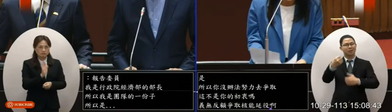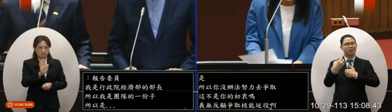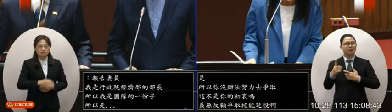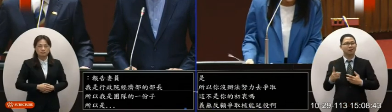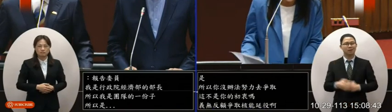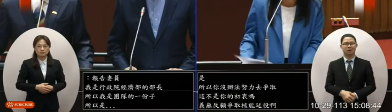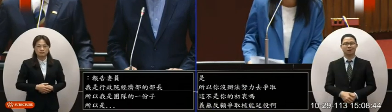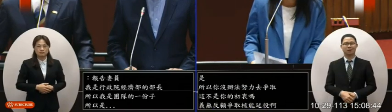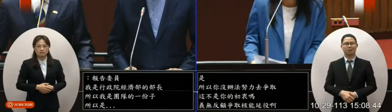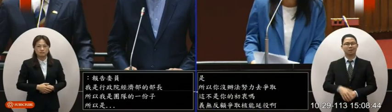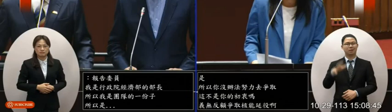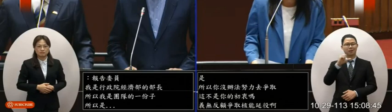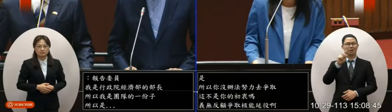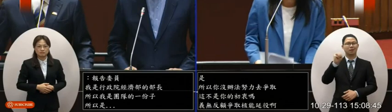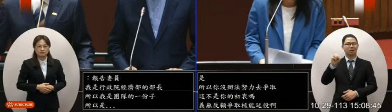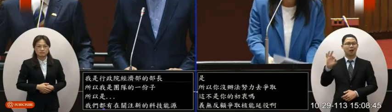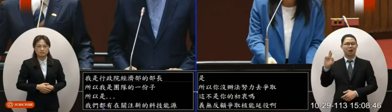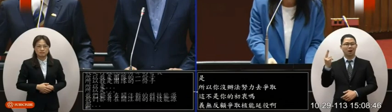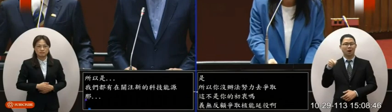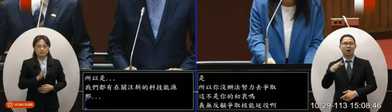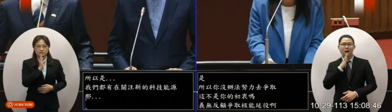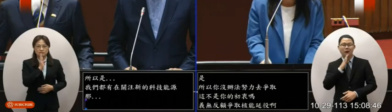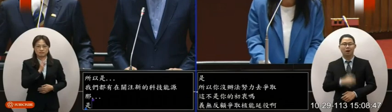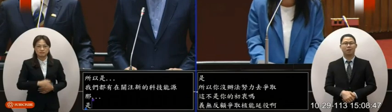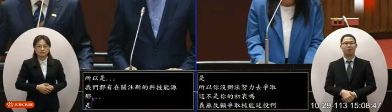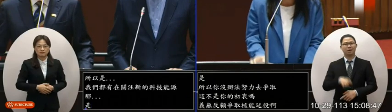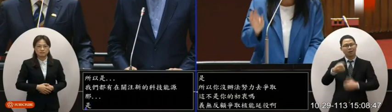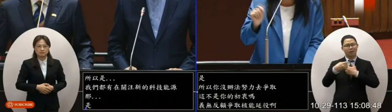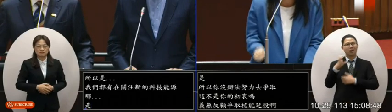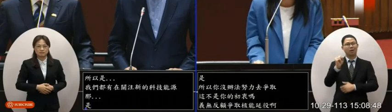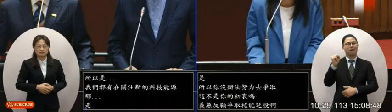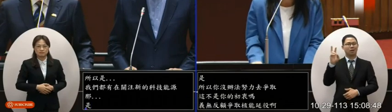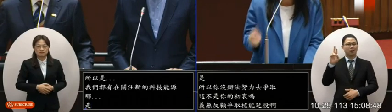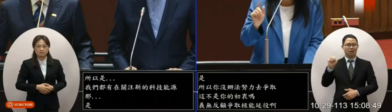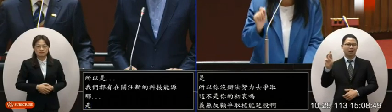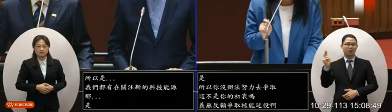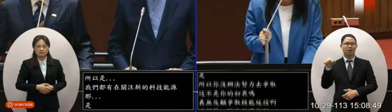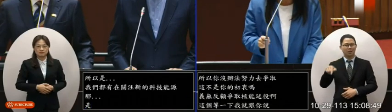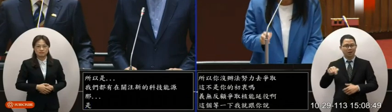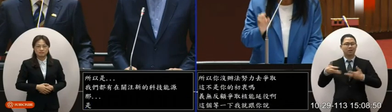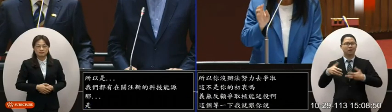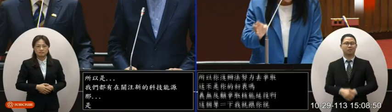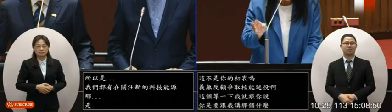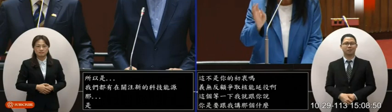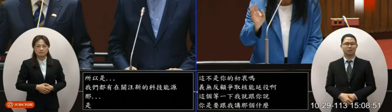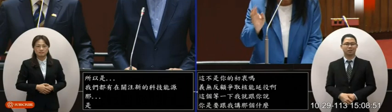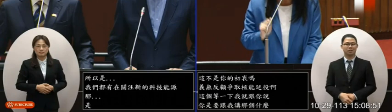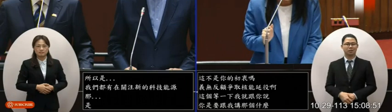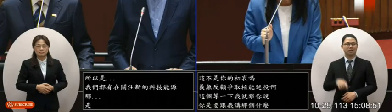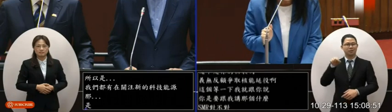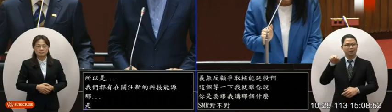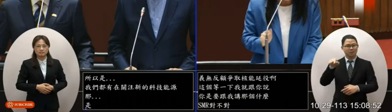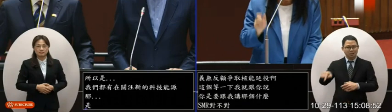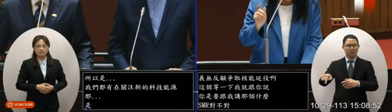什麼SMR對不對是你要跟我講SMR我就跟你講SMR它產